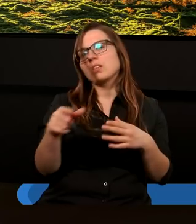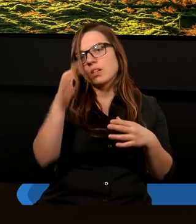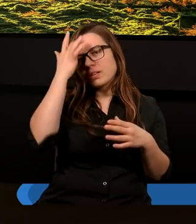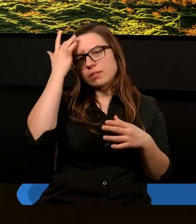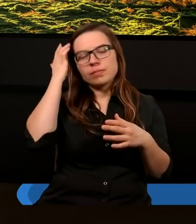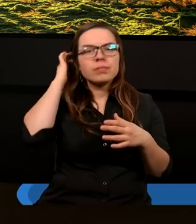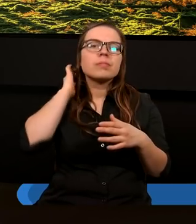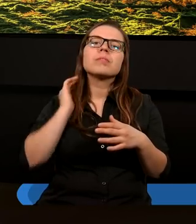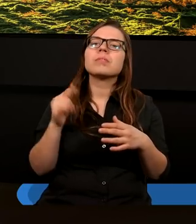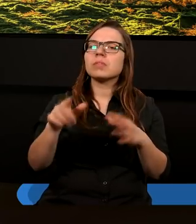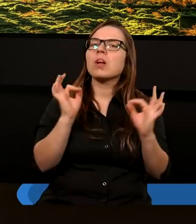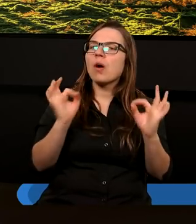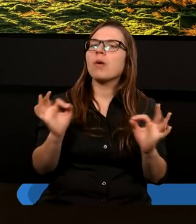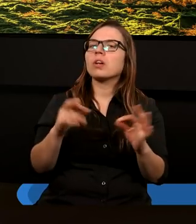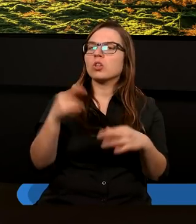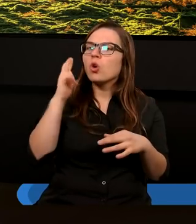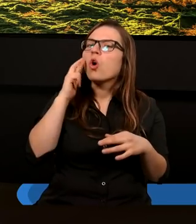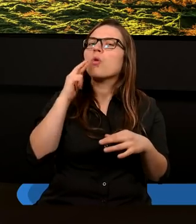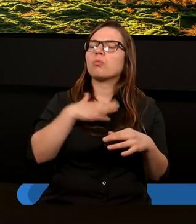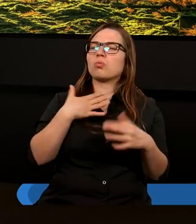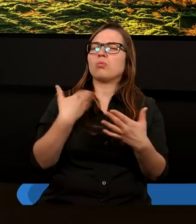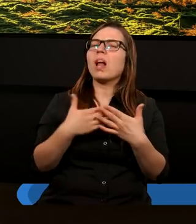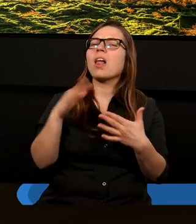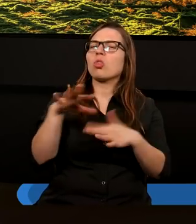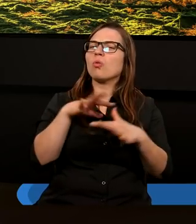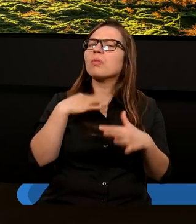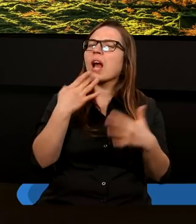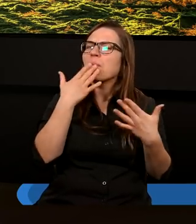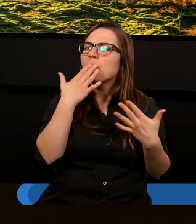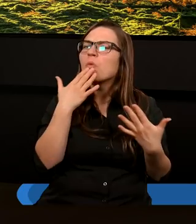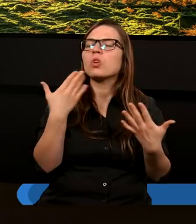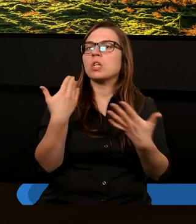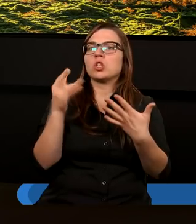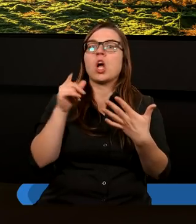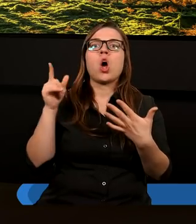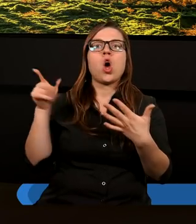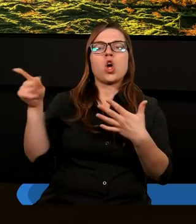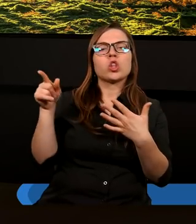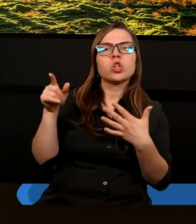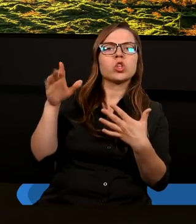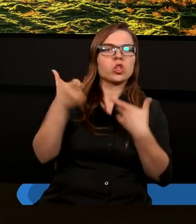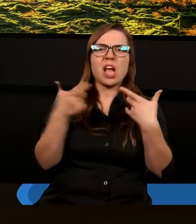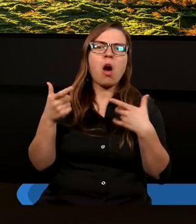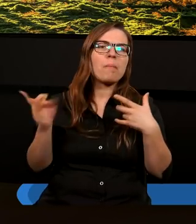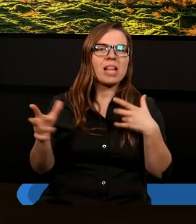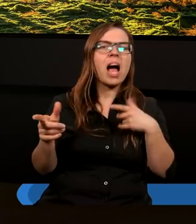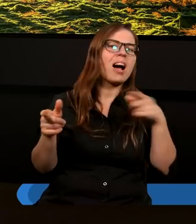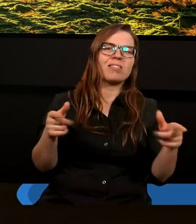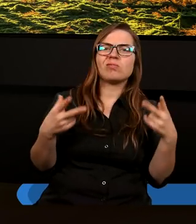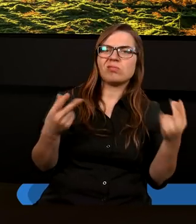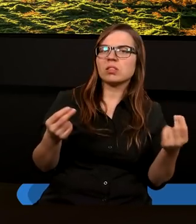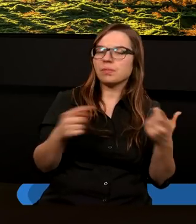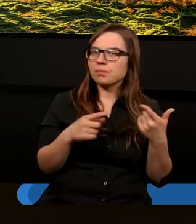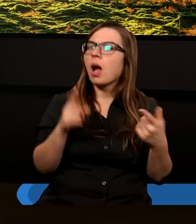to przyjmuje. Mówi, teraz rozumiem, dlaczego Duch tak do mnie przemówił. Bo gdybym tego tak nie zrobił, to pewnie bym tego nie przyjął.